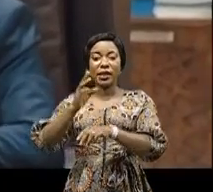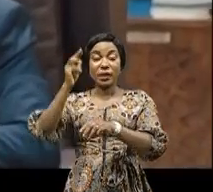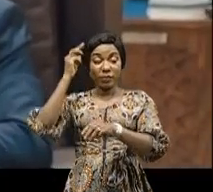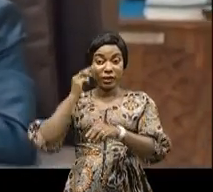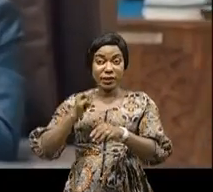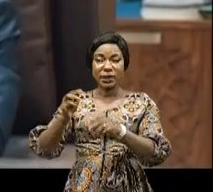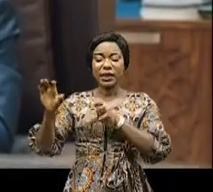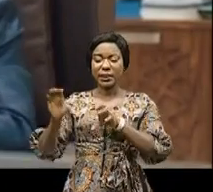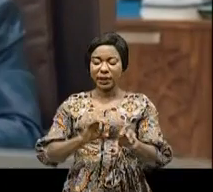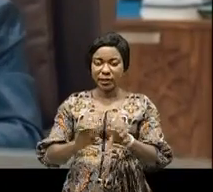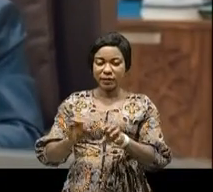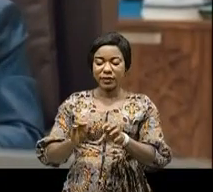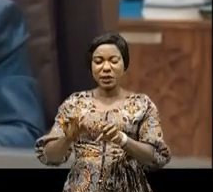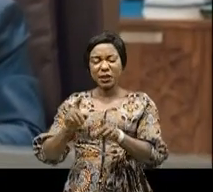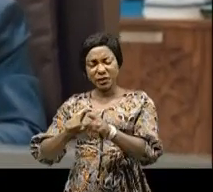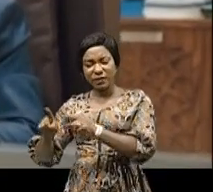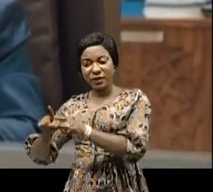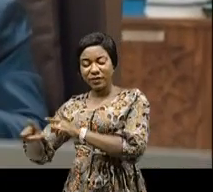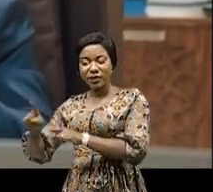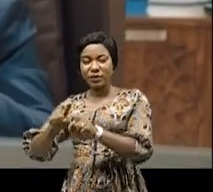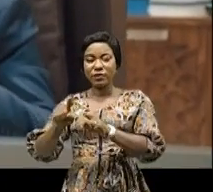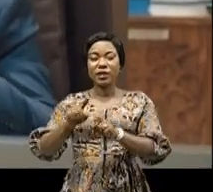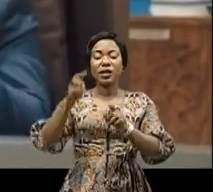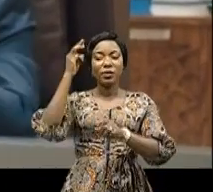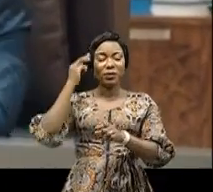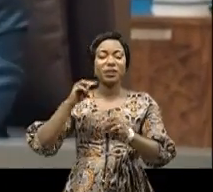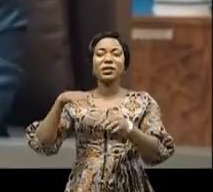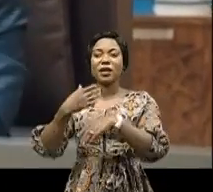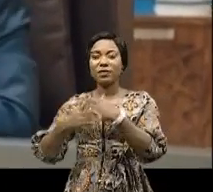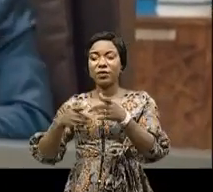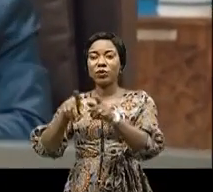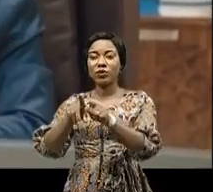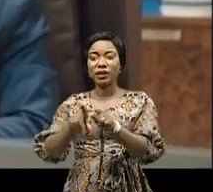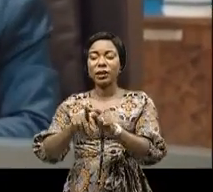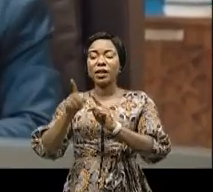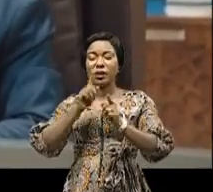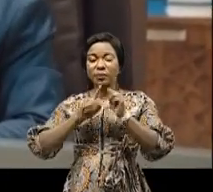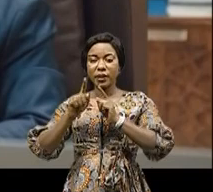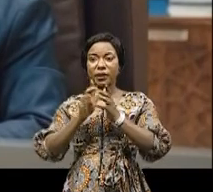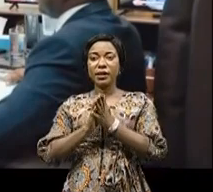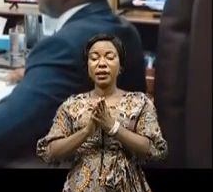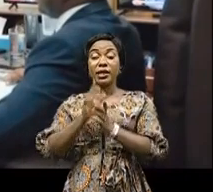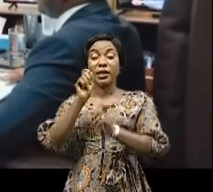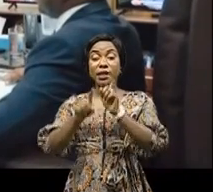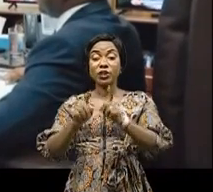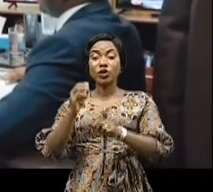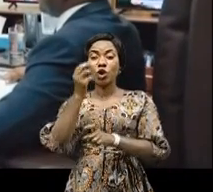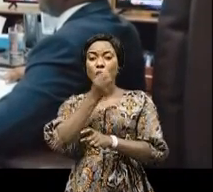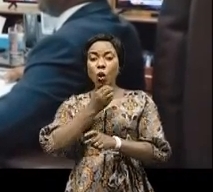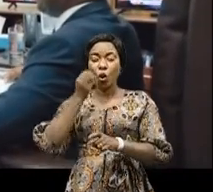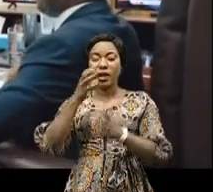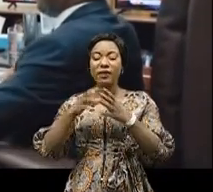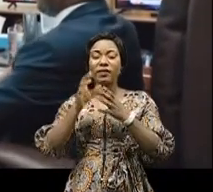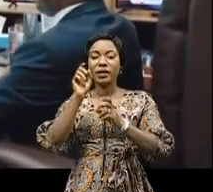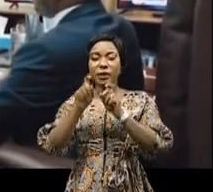récentes du gouvernement qui ont marqué l'attente de la population. Il s'agit principalement de la question orale avec débat